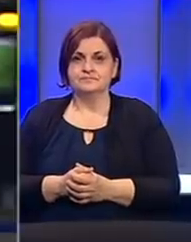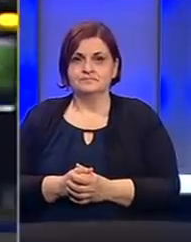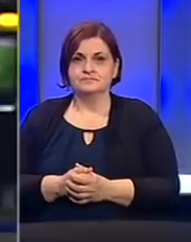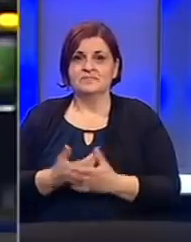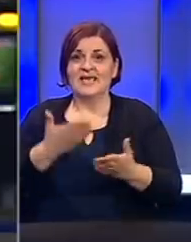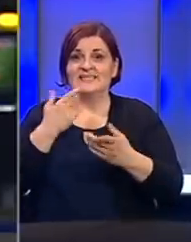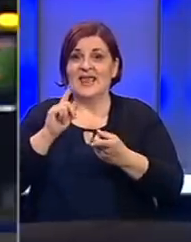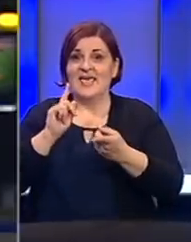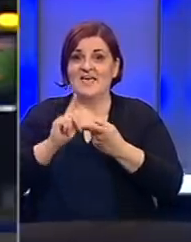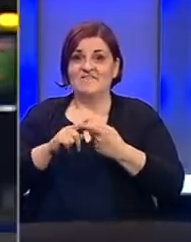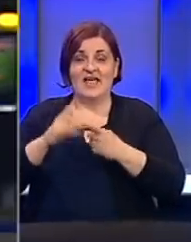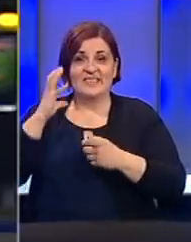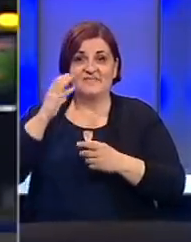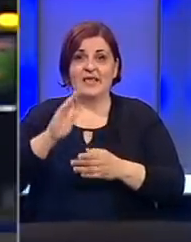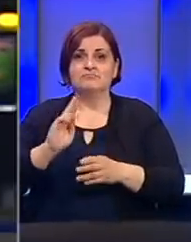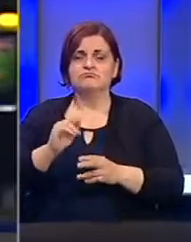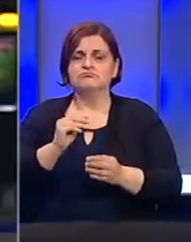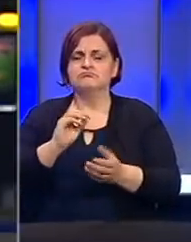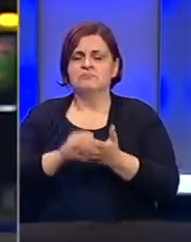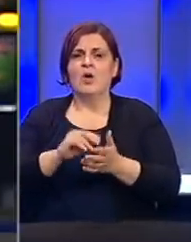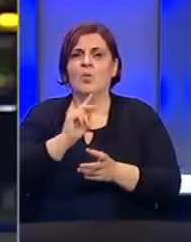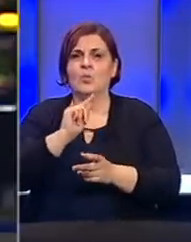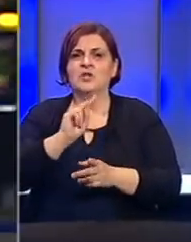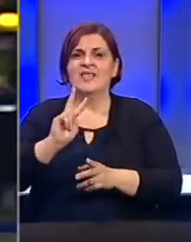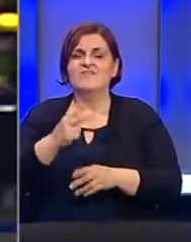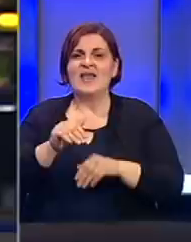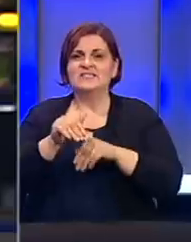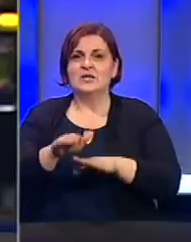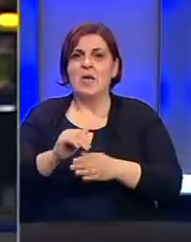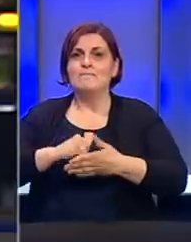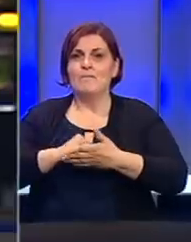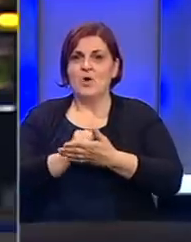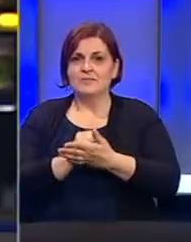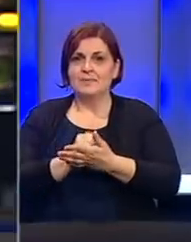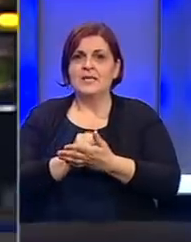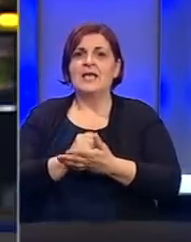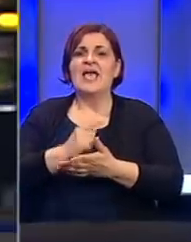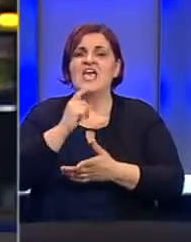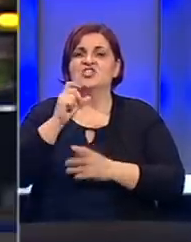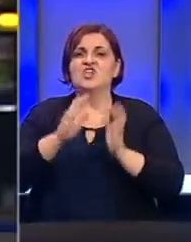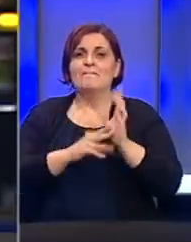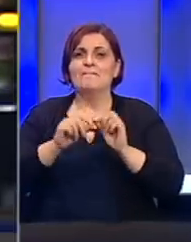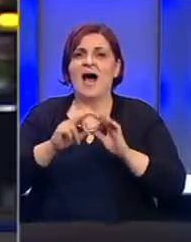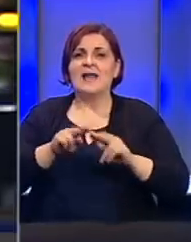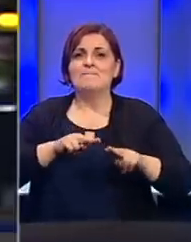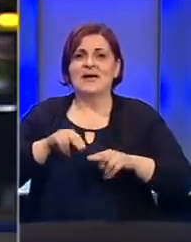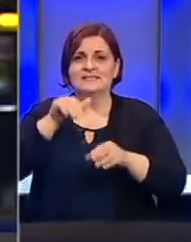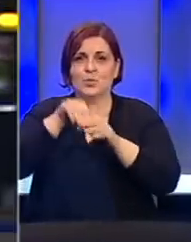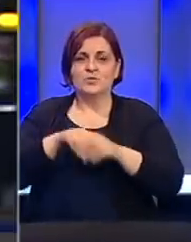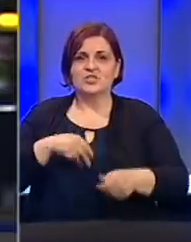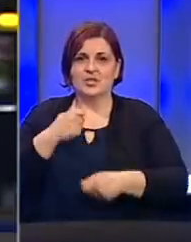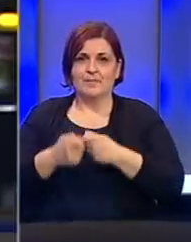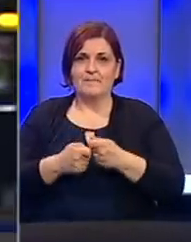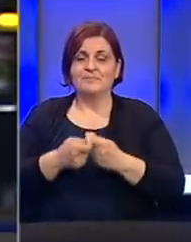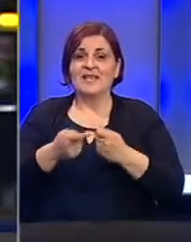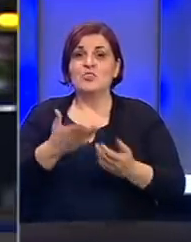Sjednica federalne vlade zakazana je za utorak 12. svibnja potvrdio je za BHT1 Aljoša Čampara ministar unutarnjih